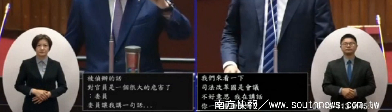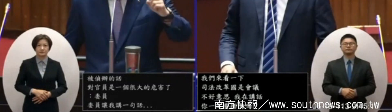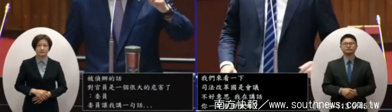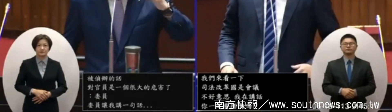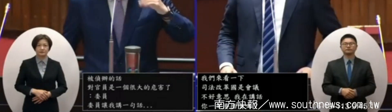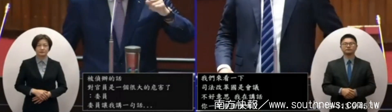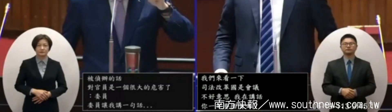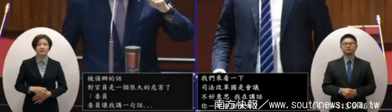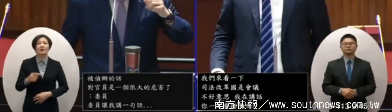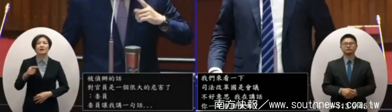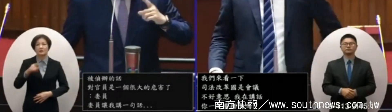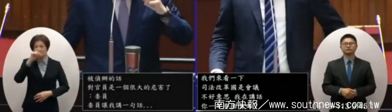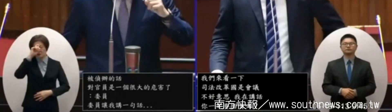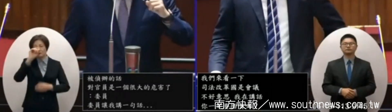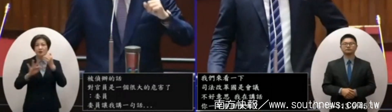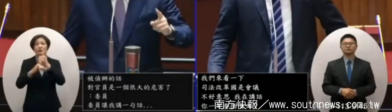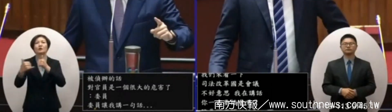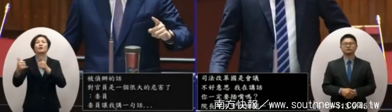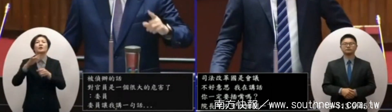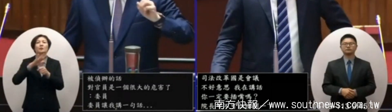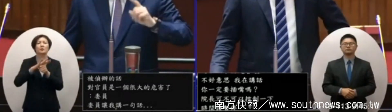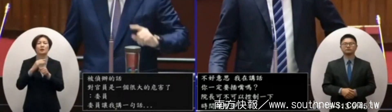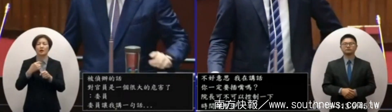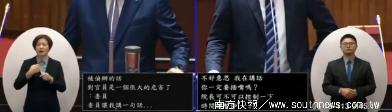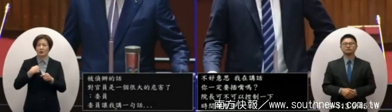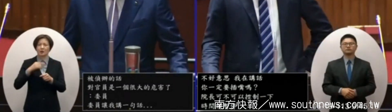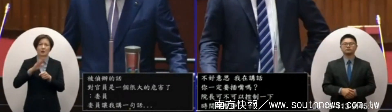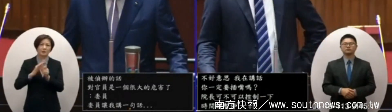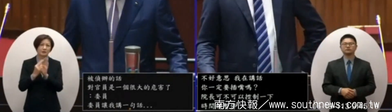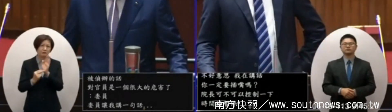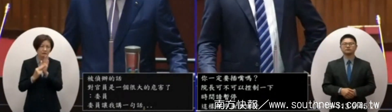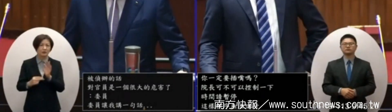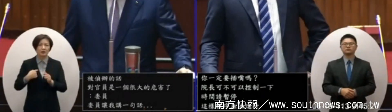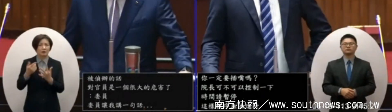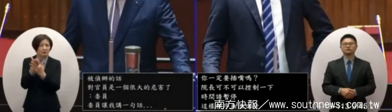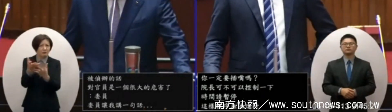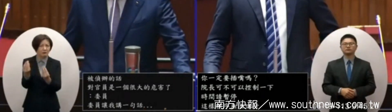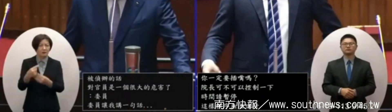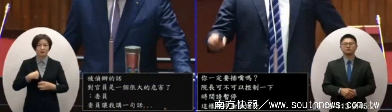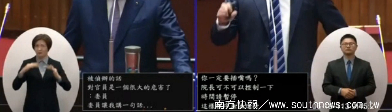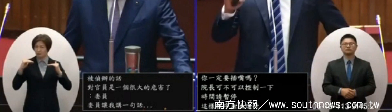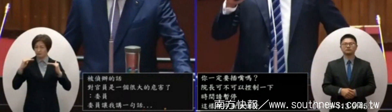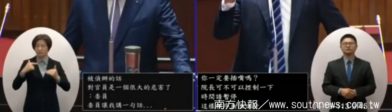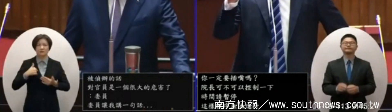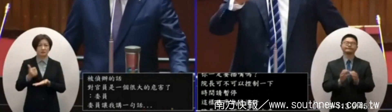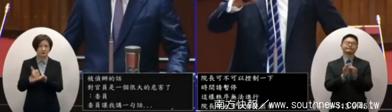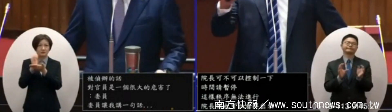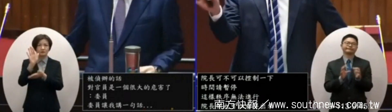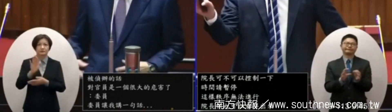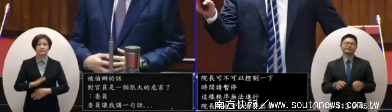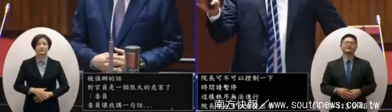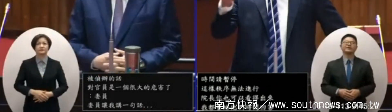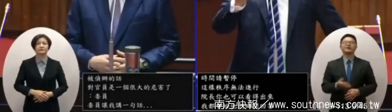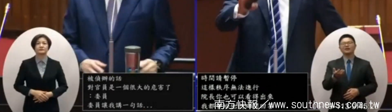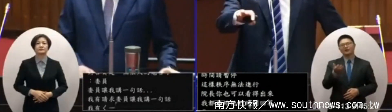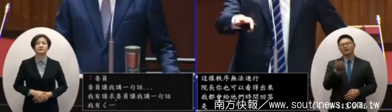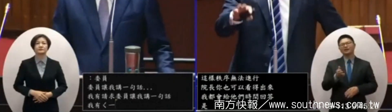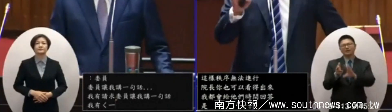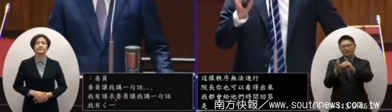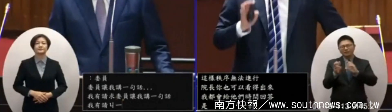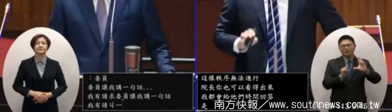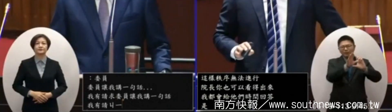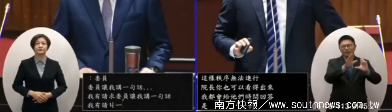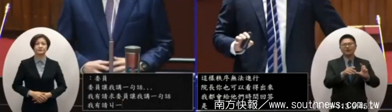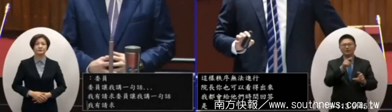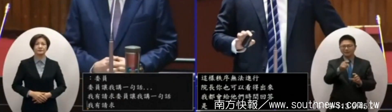我有請求王國讓我講一句話我有請求我不是直接的插話這是禮貌尊重關係啦剛剛有直播你到底